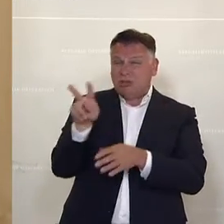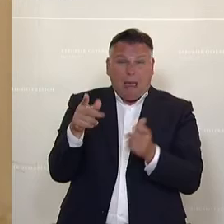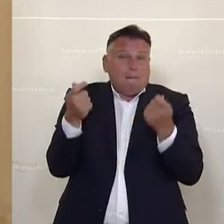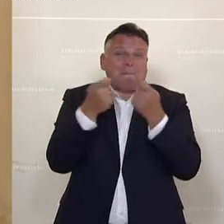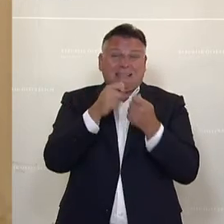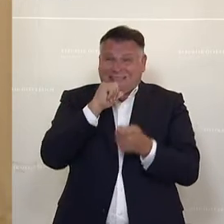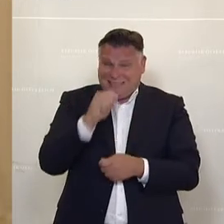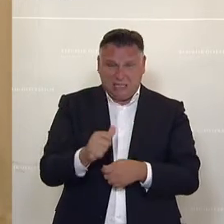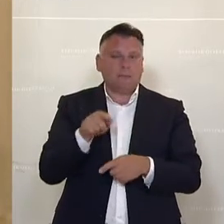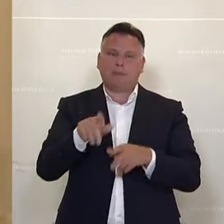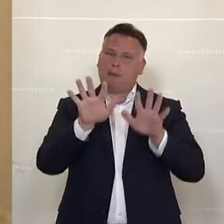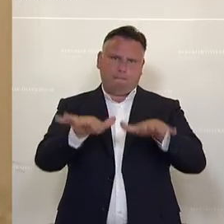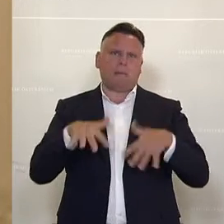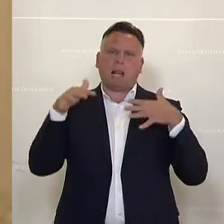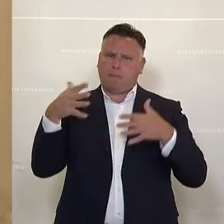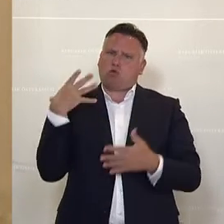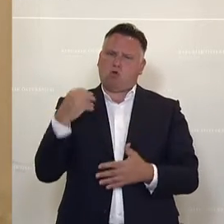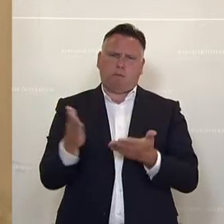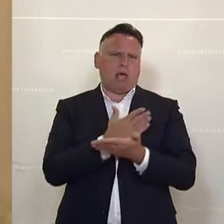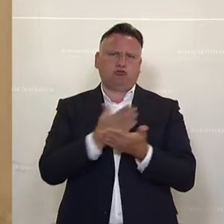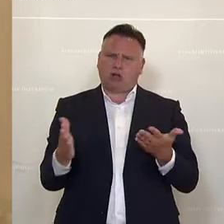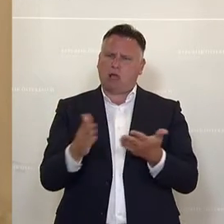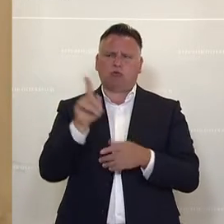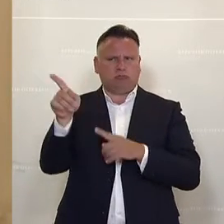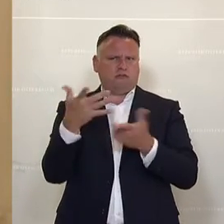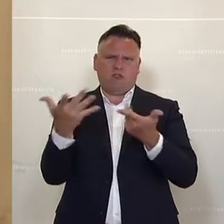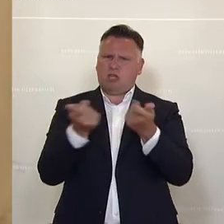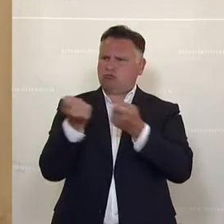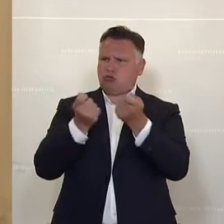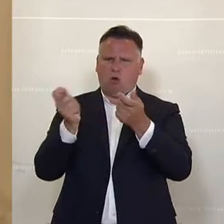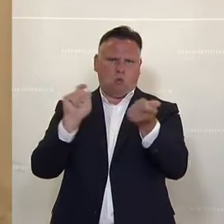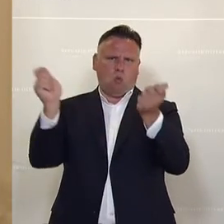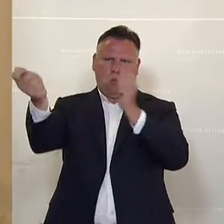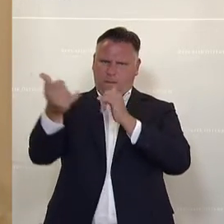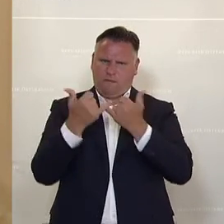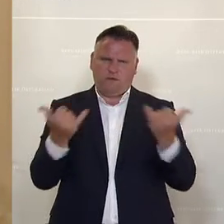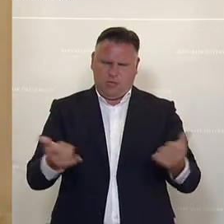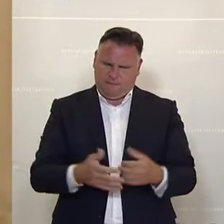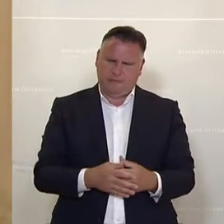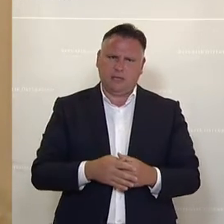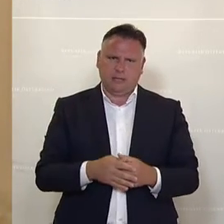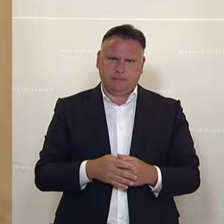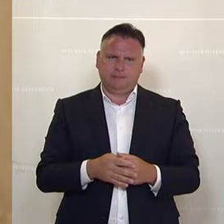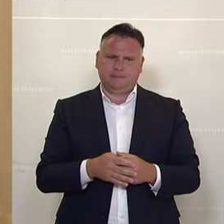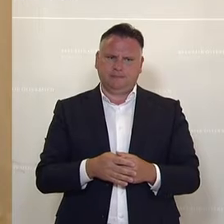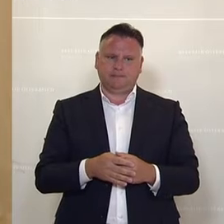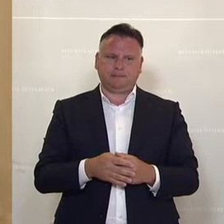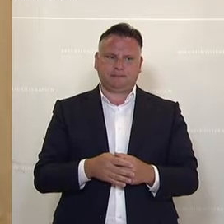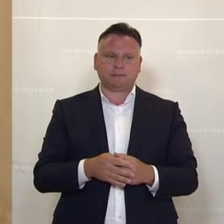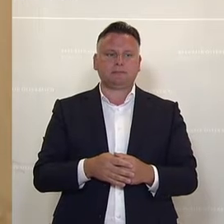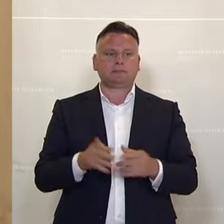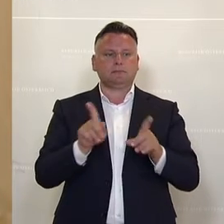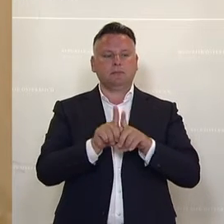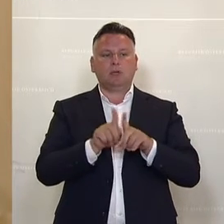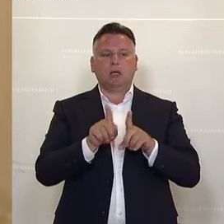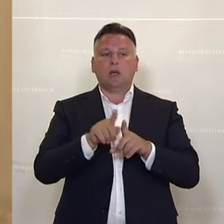dann wird das Parlament darüber entscheiden, welche Schritte eingeleitet werden müssen. Eine an